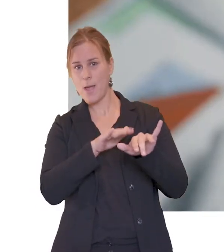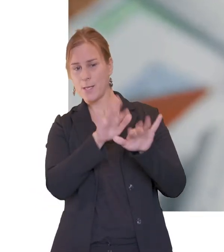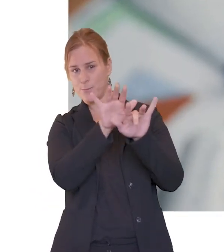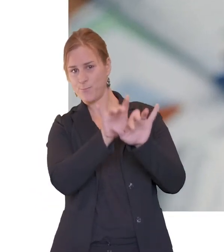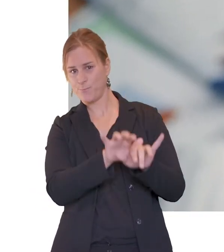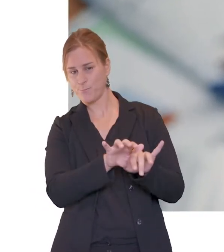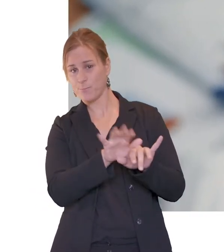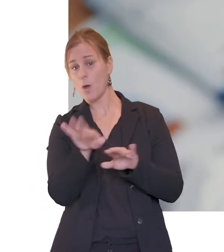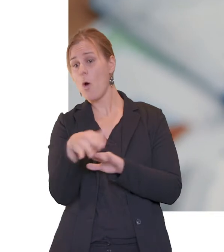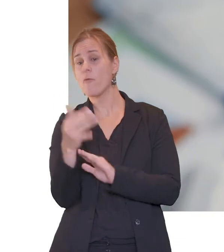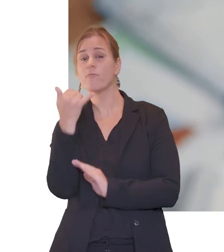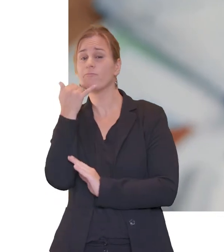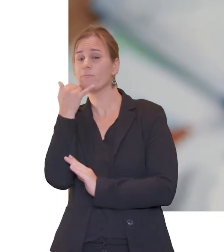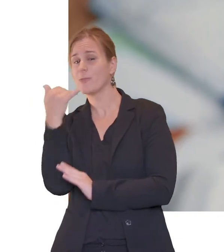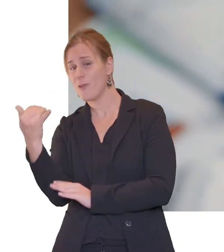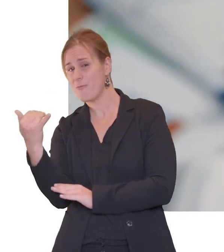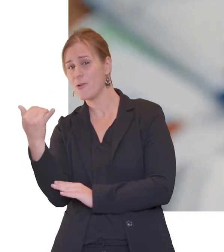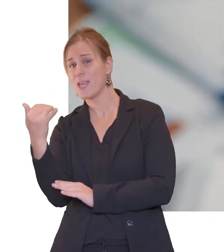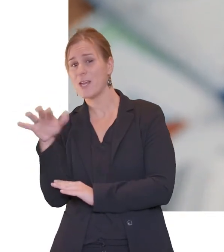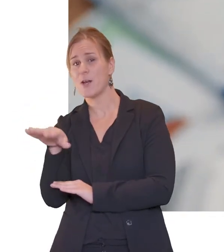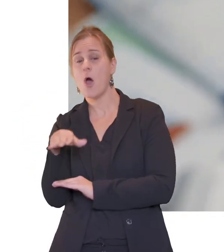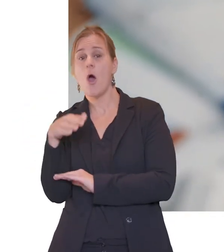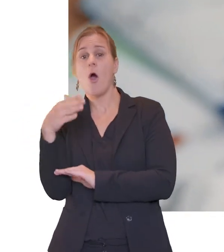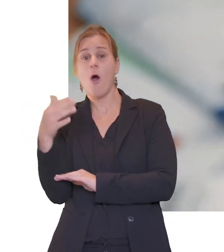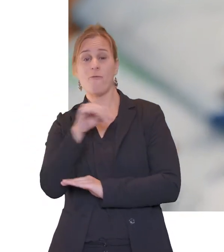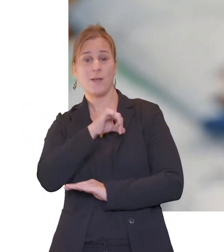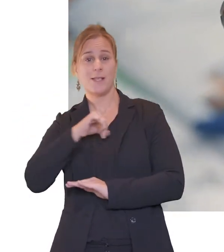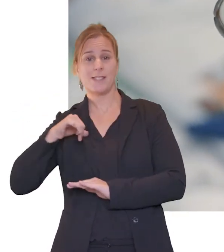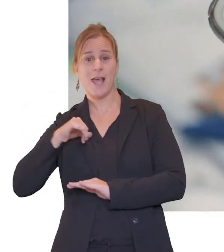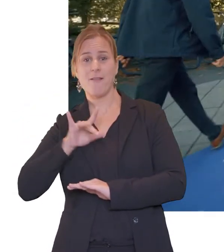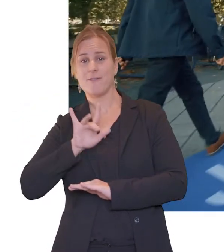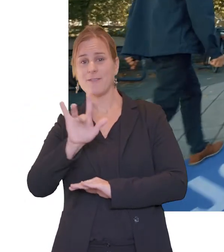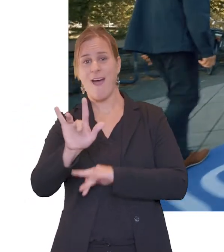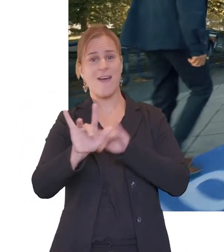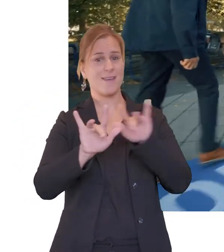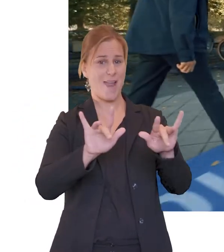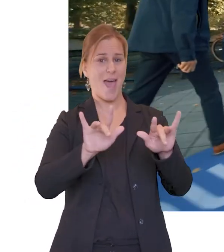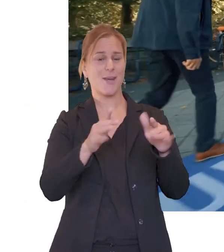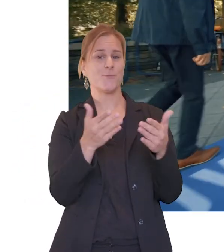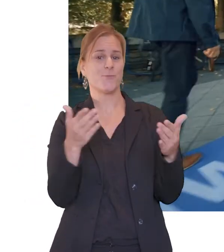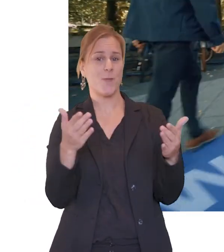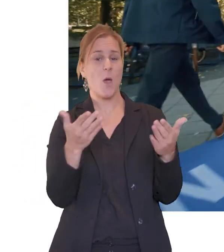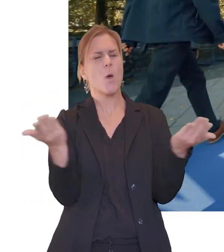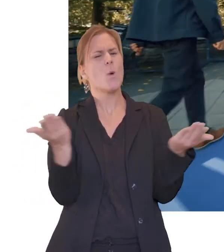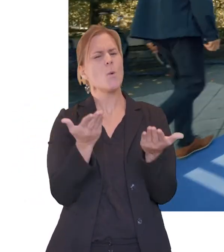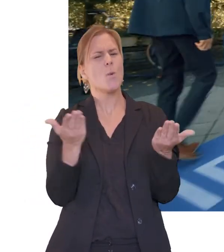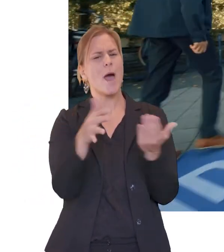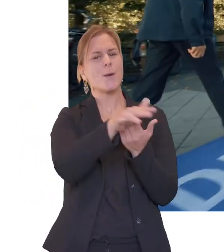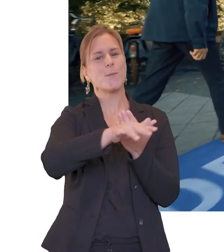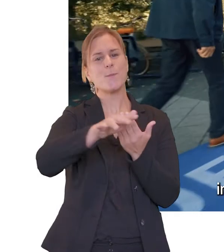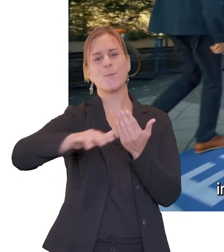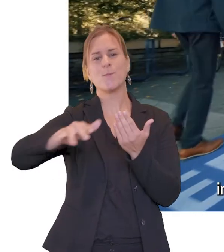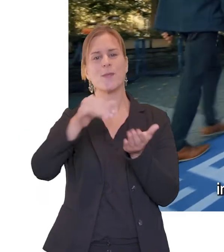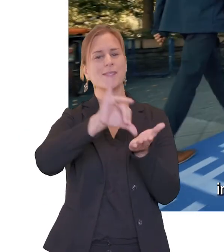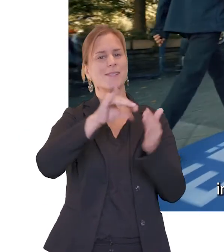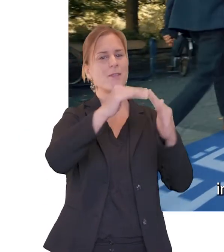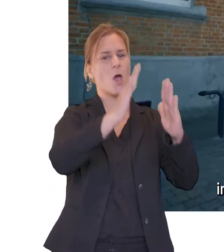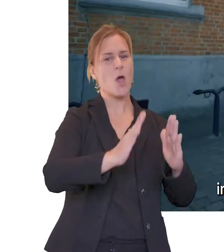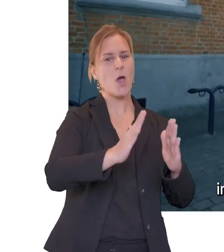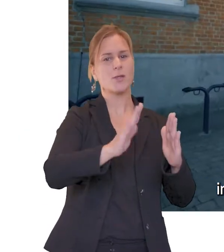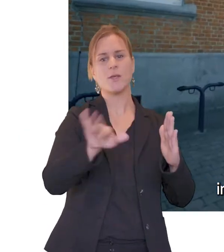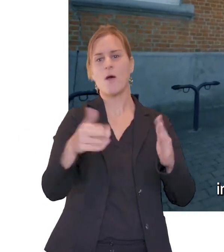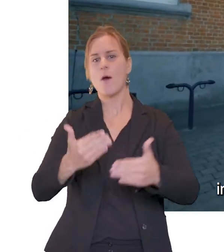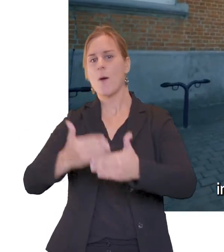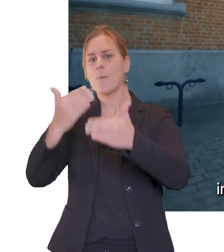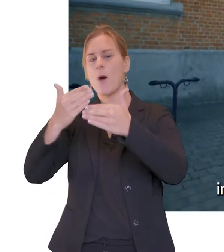Je kan ook telefoneren naar Opunt. En ga gerust ook eens langs bij Opunt, in het stadhuis